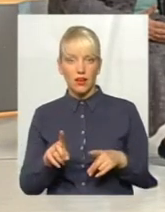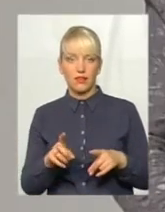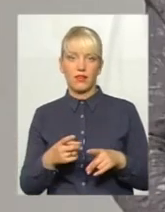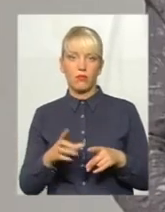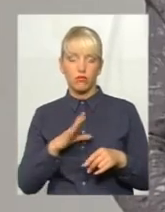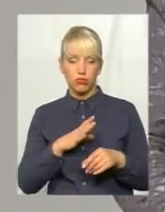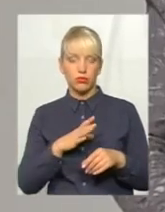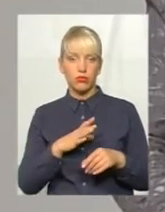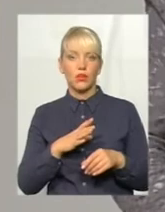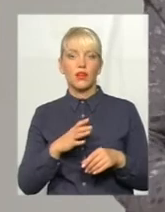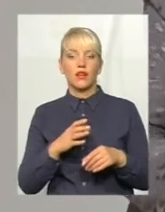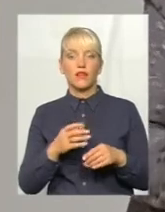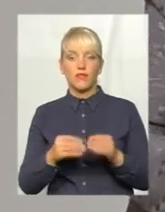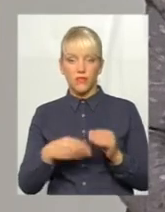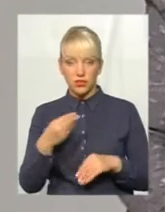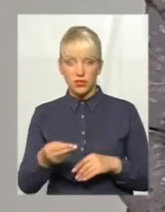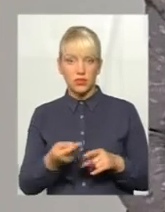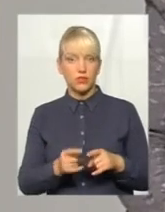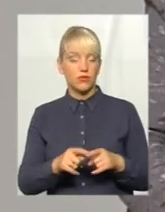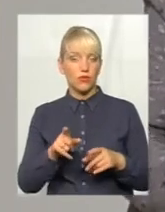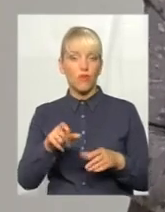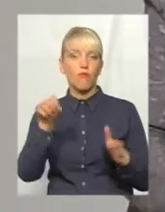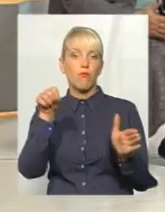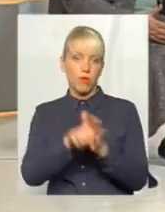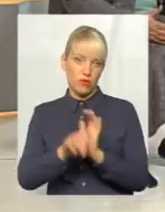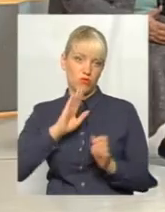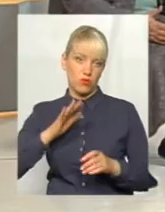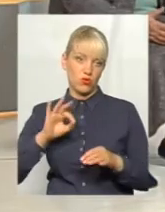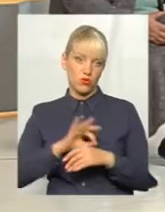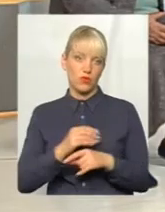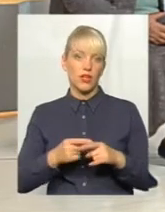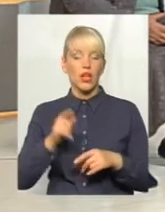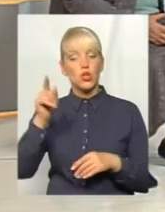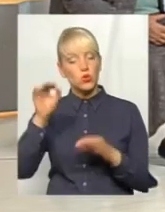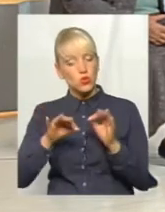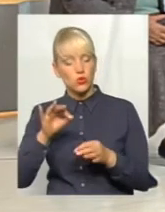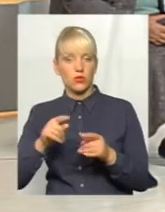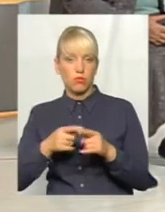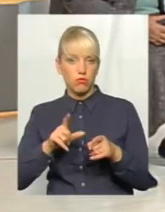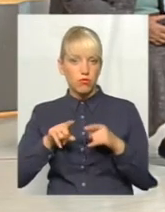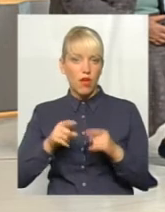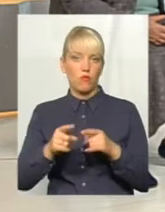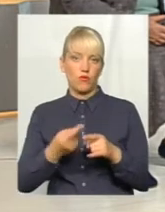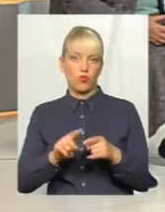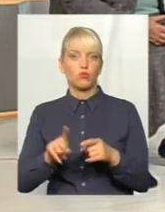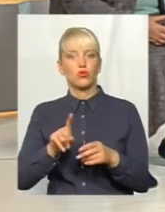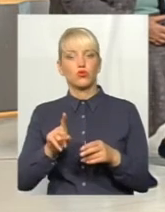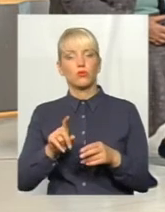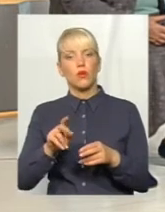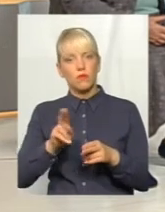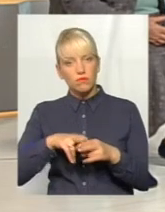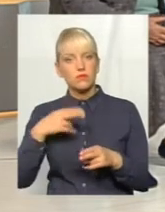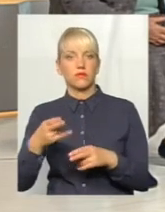І так само цей банк, який так і наполягав на тому, щоб присудити ті гроші. Бо були подані заяви до банку